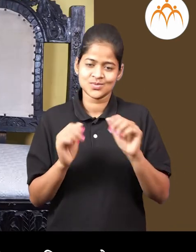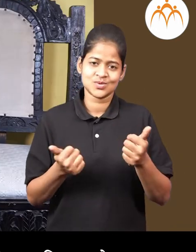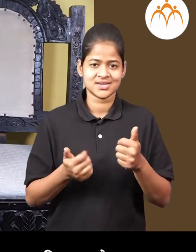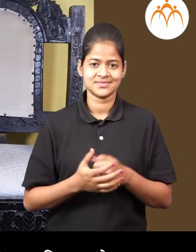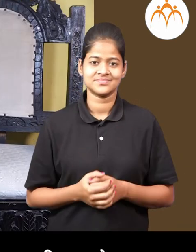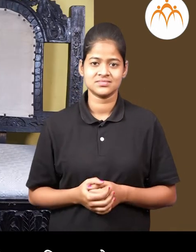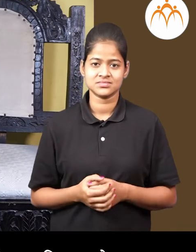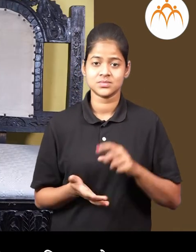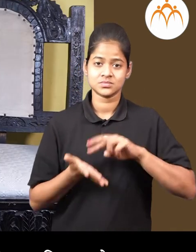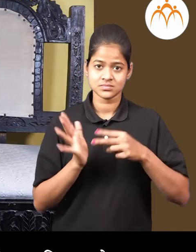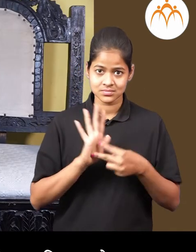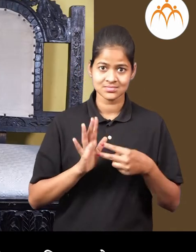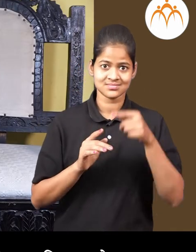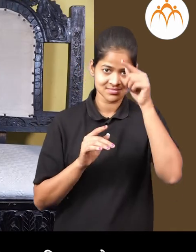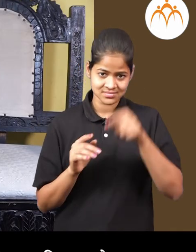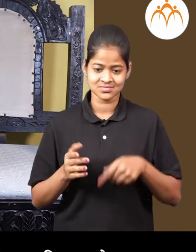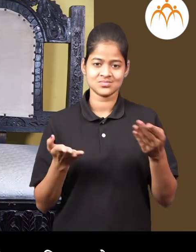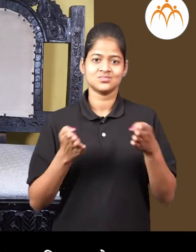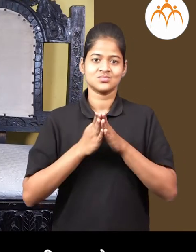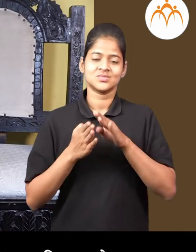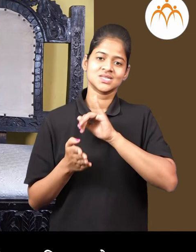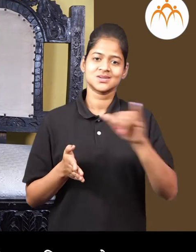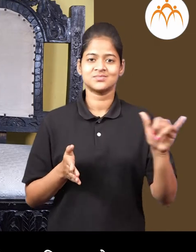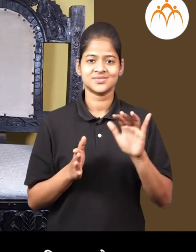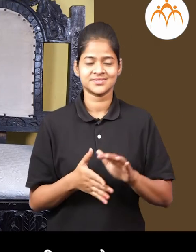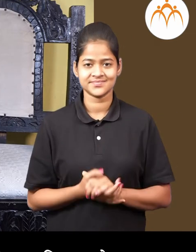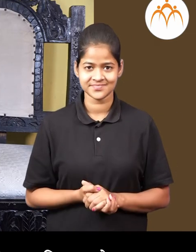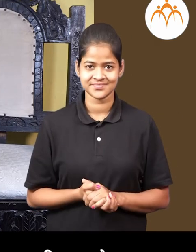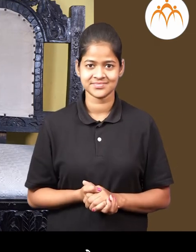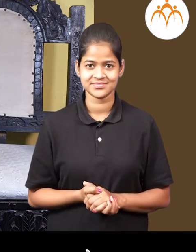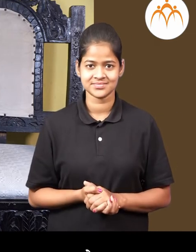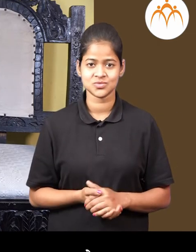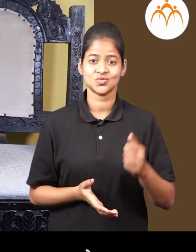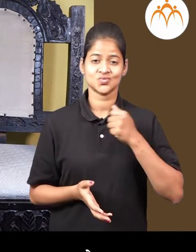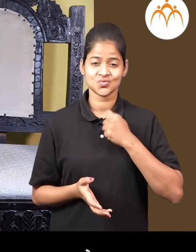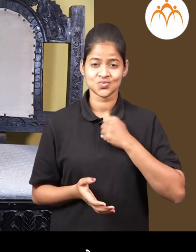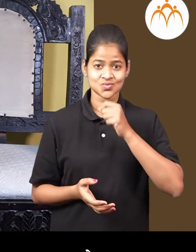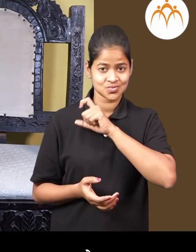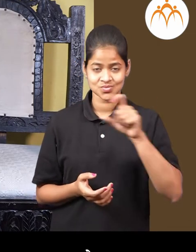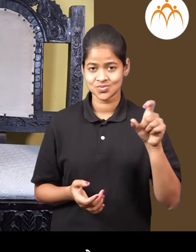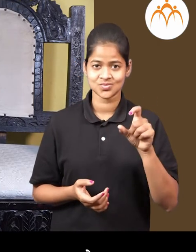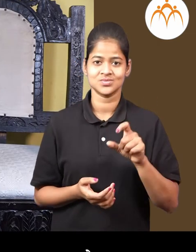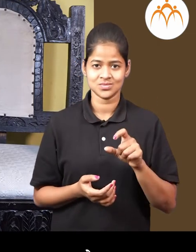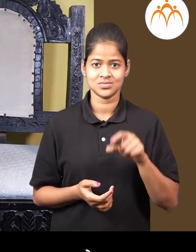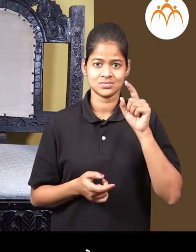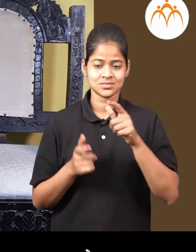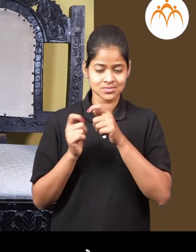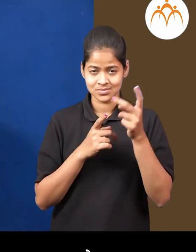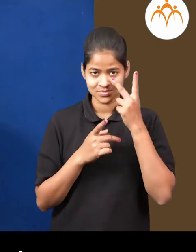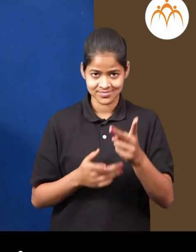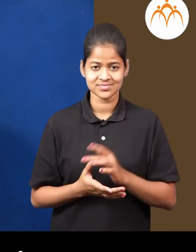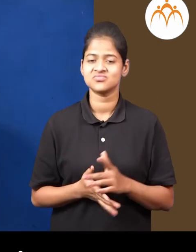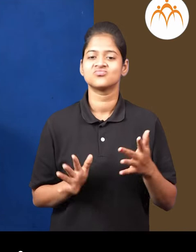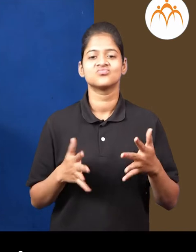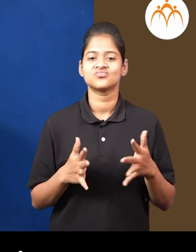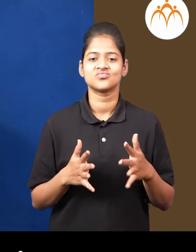हाँ, मंजे, हे आक्षर दोन रेशांचा संदर्बात सममीता आहे। आणि माजा नावाने शुरू होनार आक्षर बगबर।